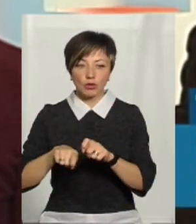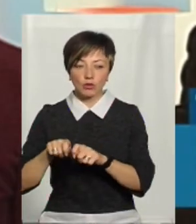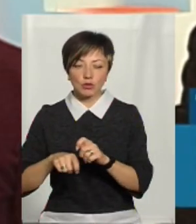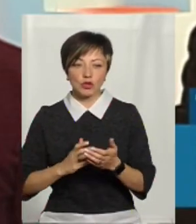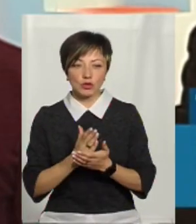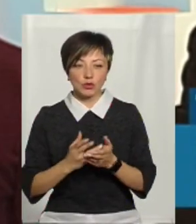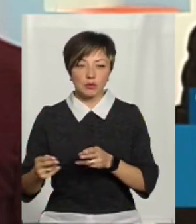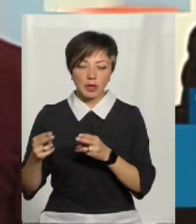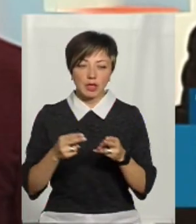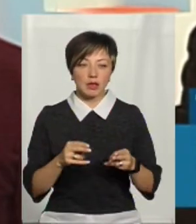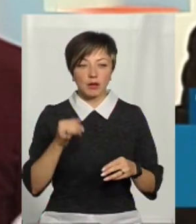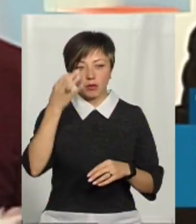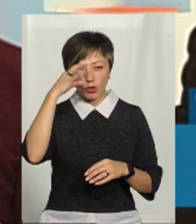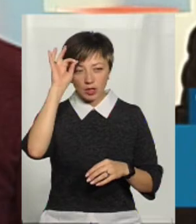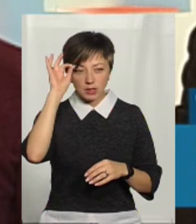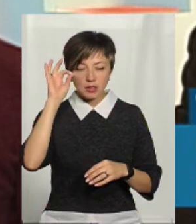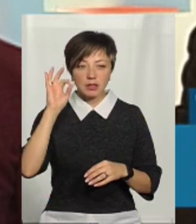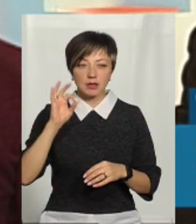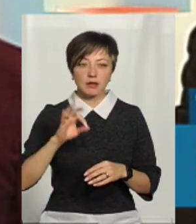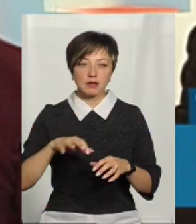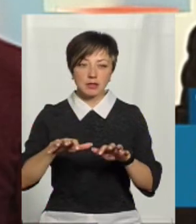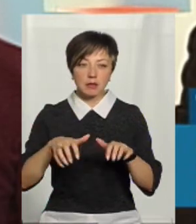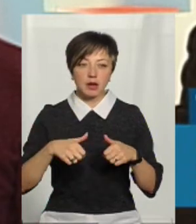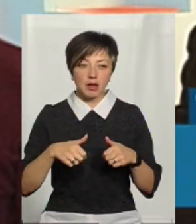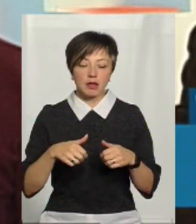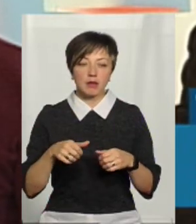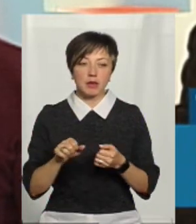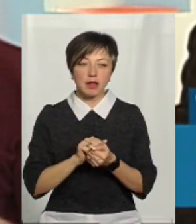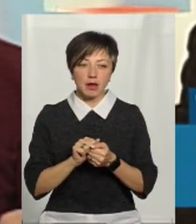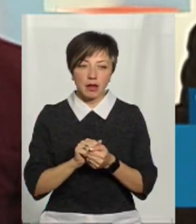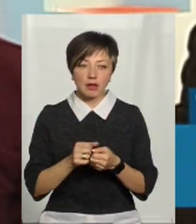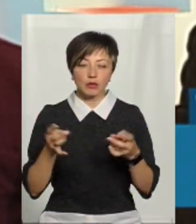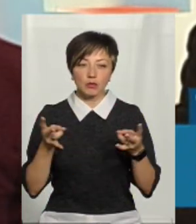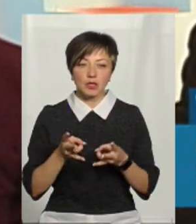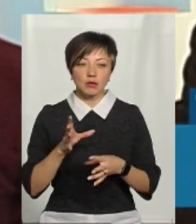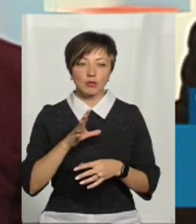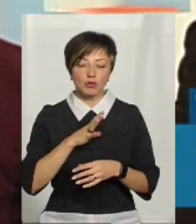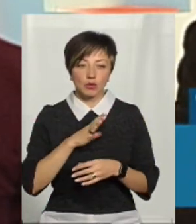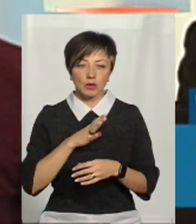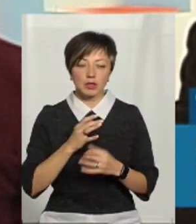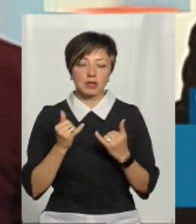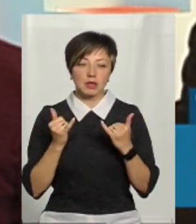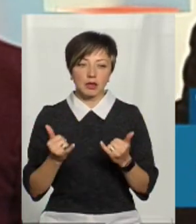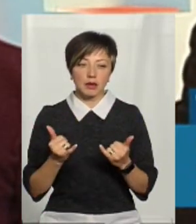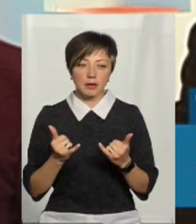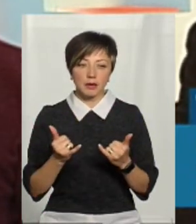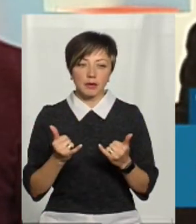служб, і поліція забрала матеріали, які необхідні були для